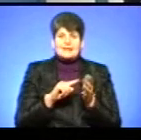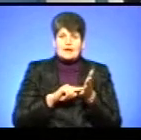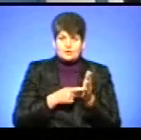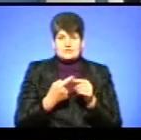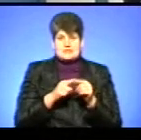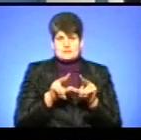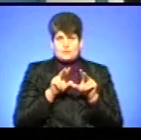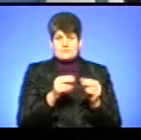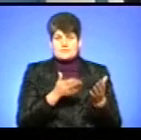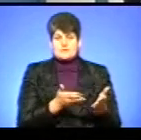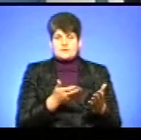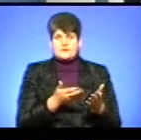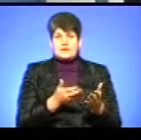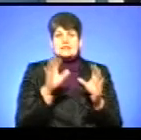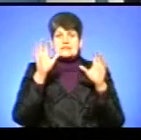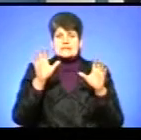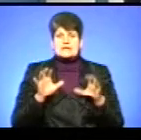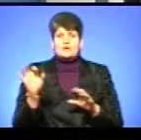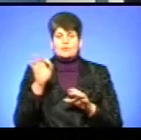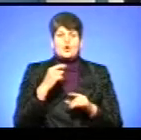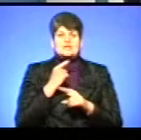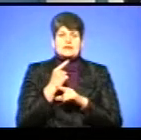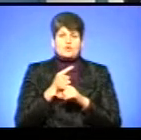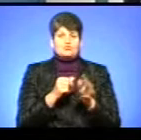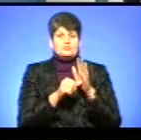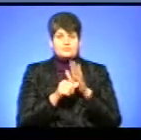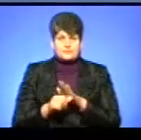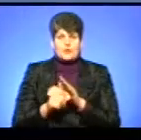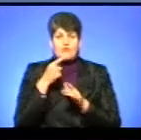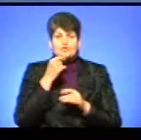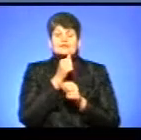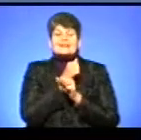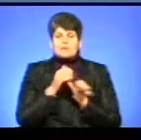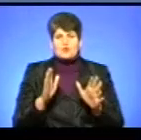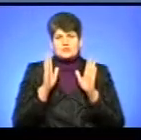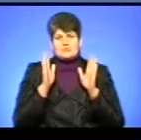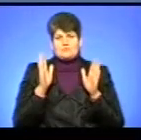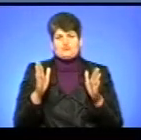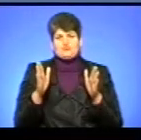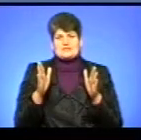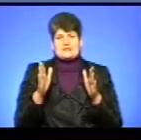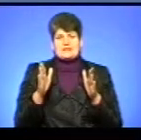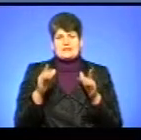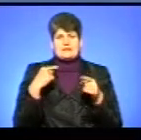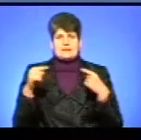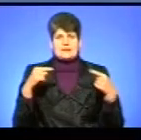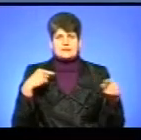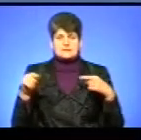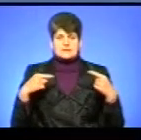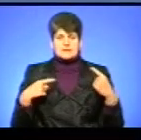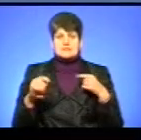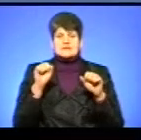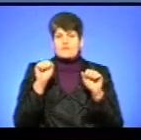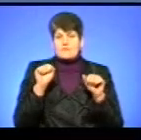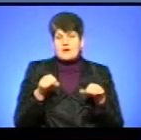цій гарантії. Закон про заборону дискримінації зазначає, що не може бути певних відмінностей, надані певних прав